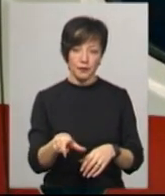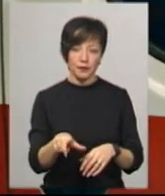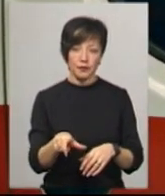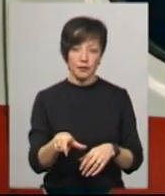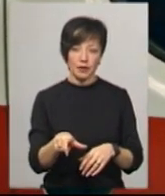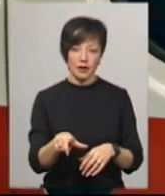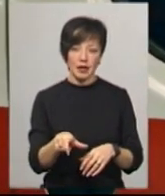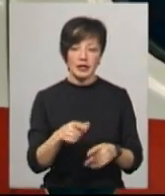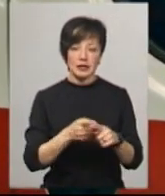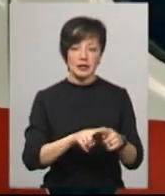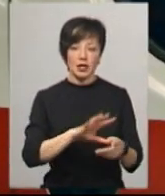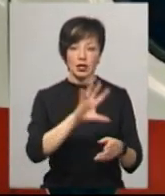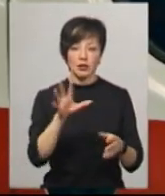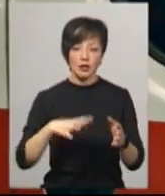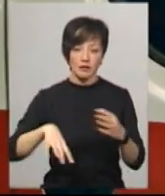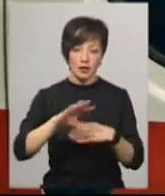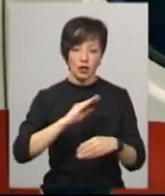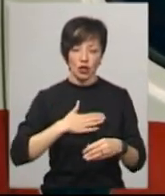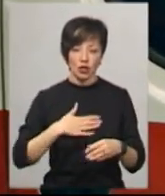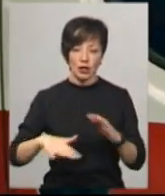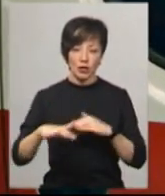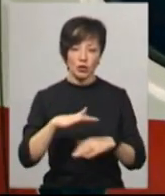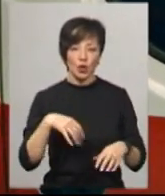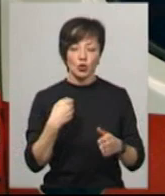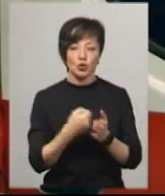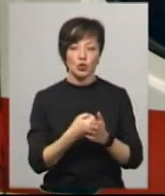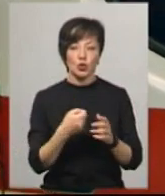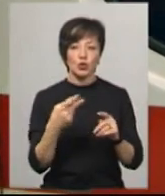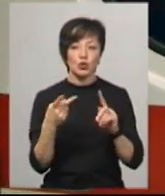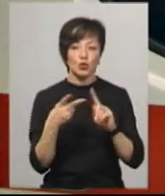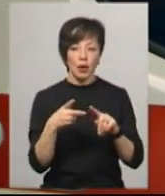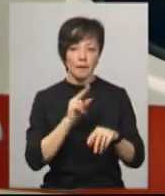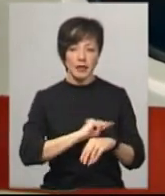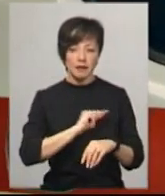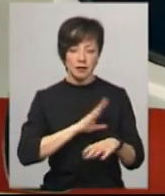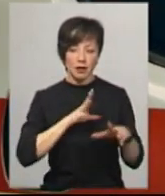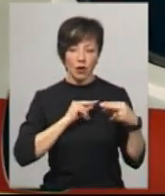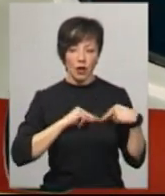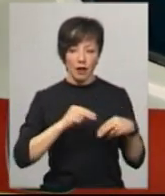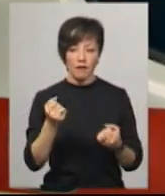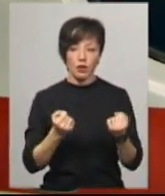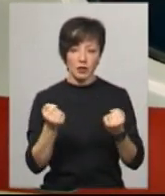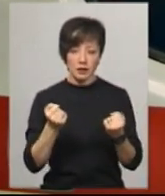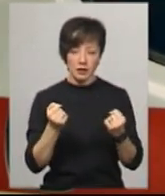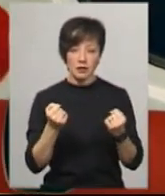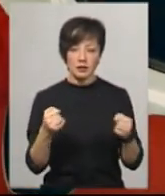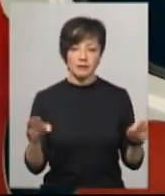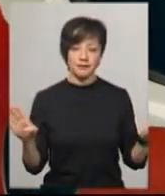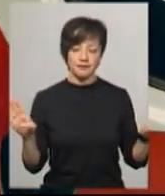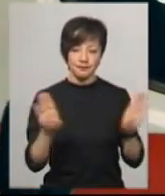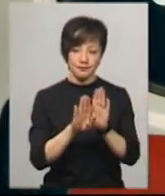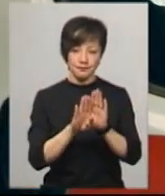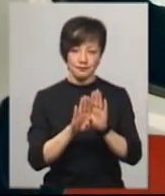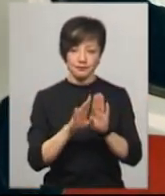Це вже наша територія. До того часу другий працівник, мій колега і водій закривається на